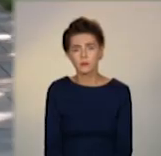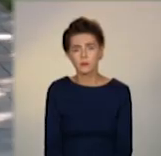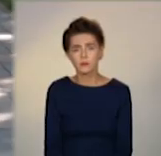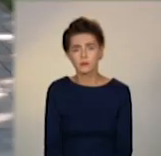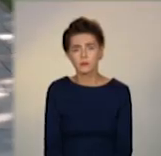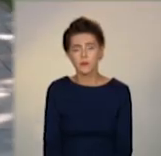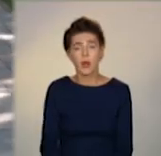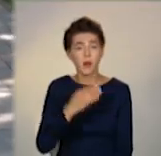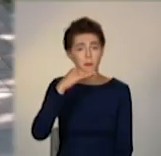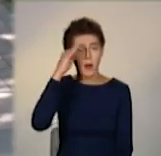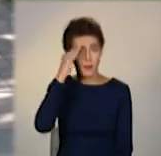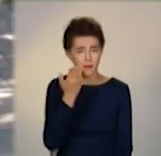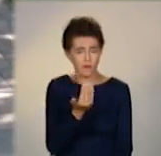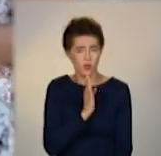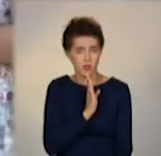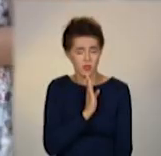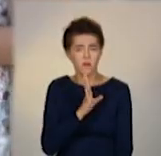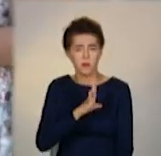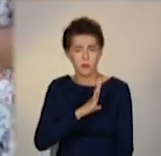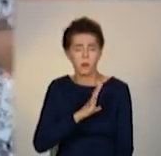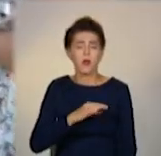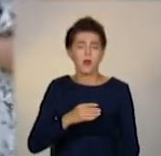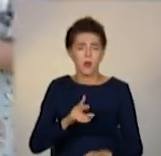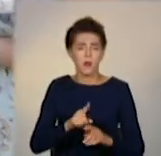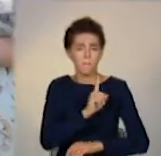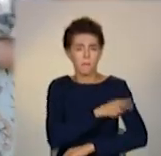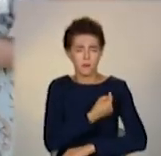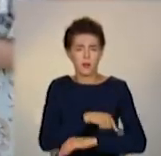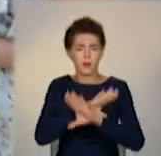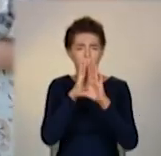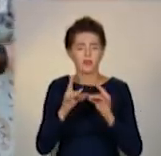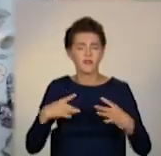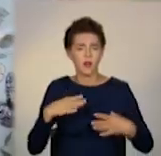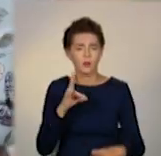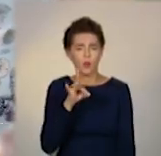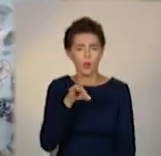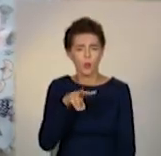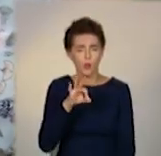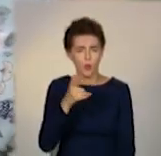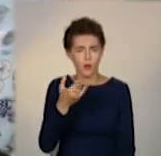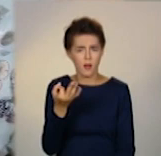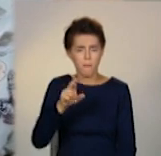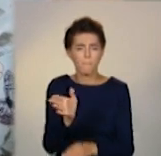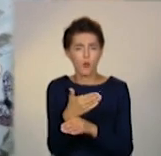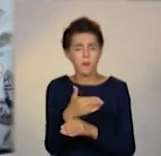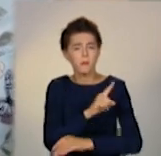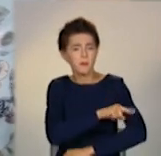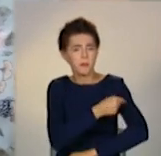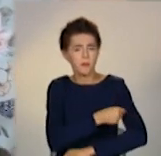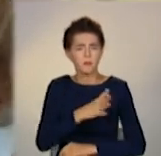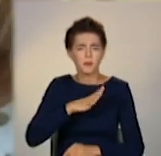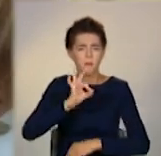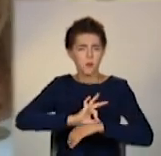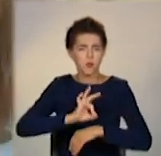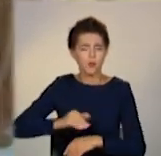Батько Марини свого часу проходив процедури у відділенні нафрології та діалізу Маріупольської лікарні. Бо мав проблеми з